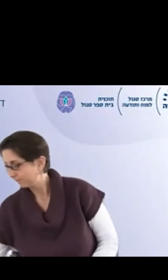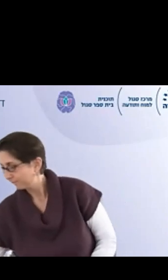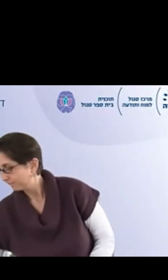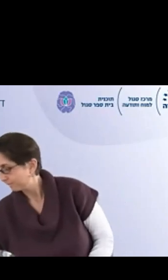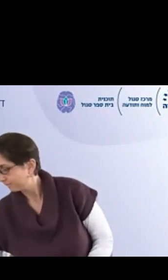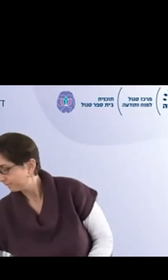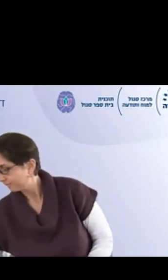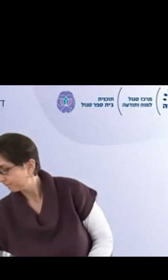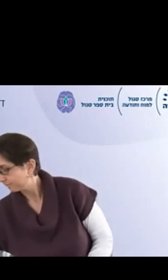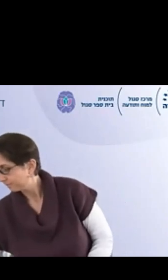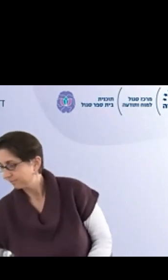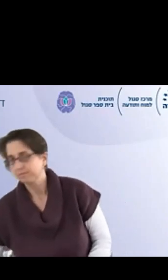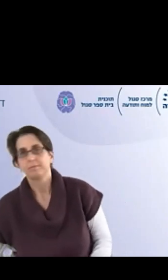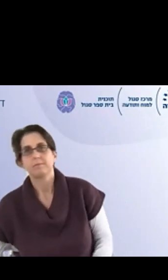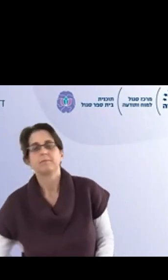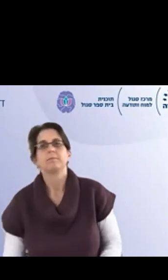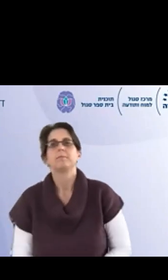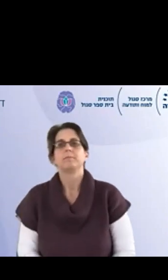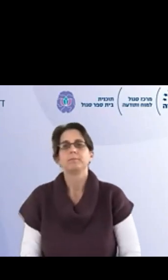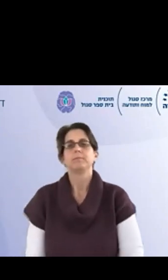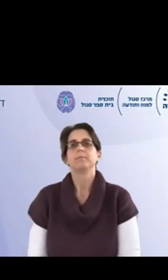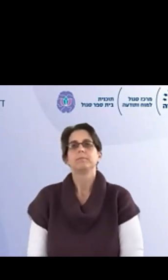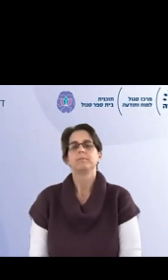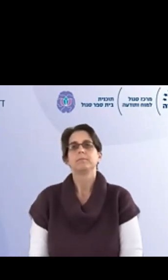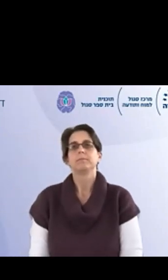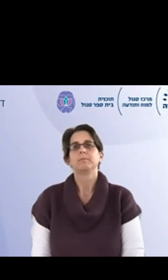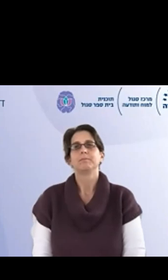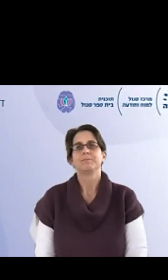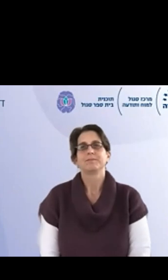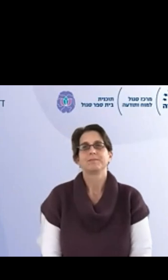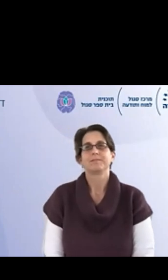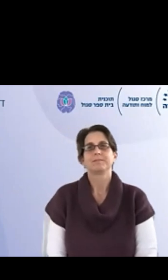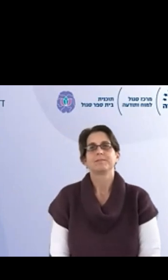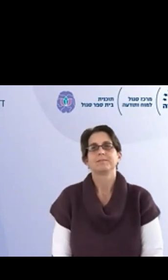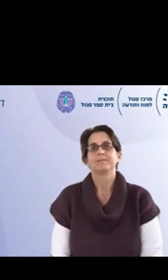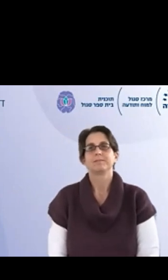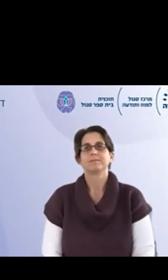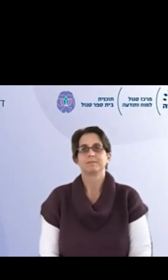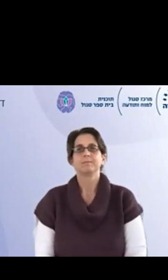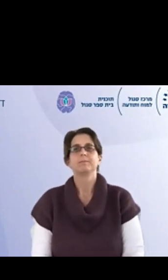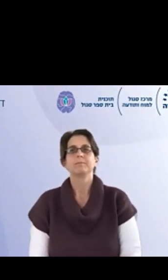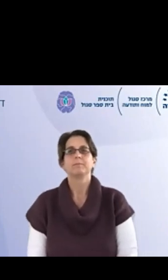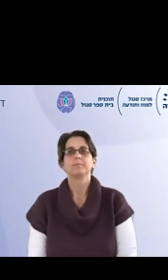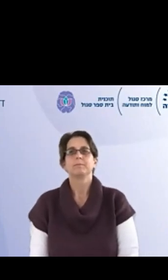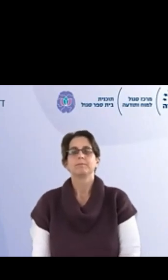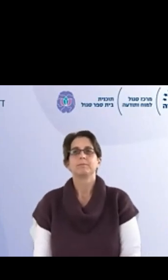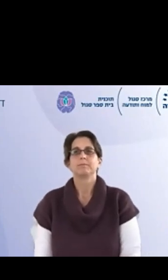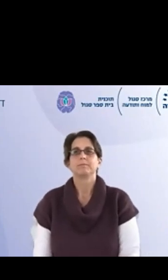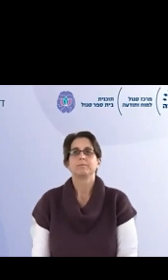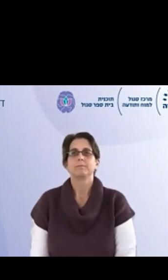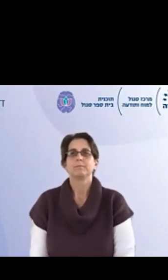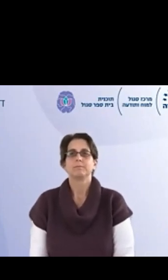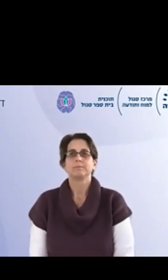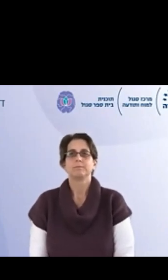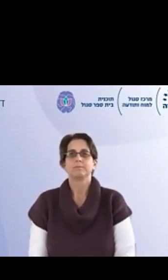בתזמון מושלם, אנחנו נכנסנו אליו, במקביל לתהליך של כתיבת חזון, ובאמת אנחנו